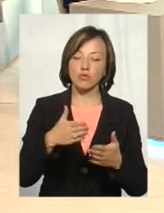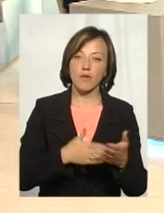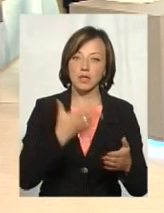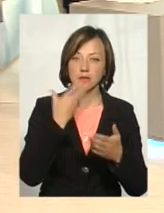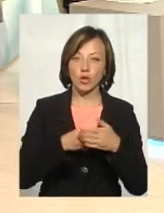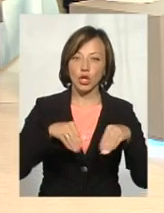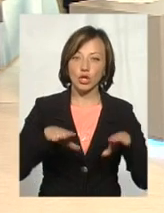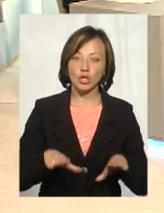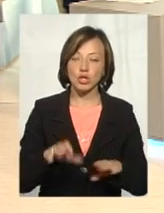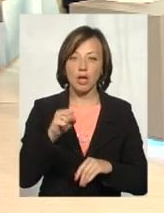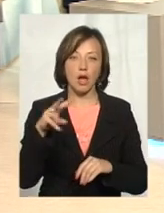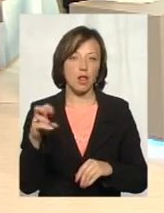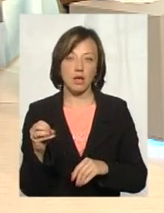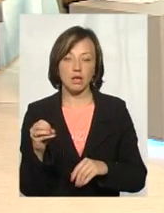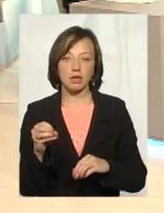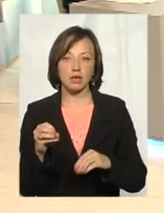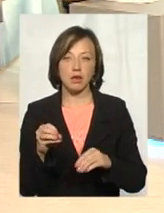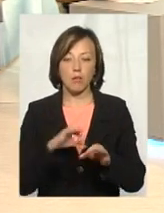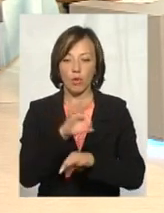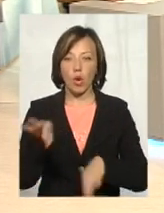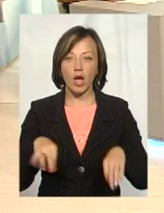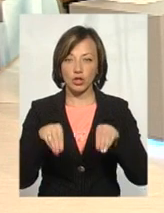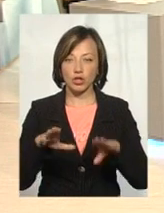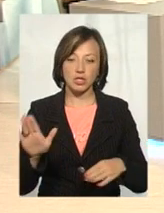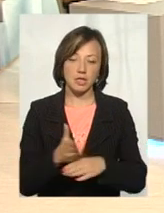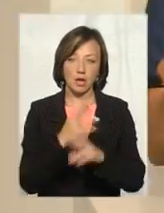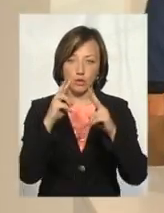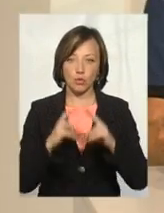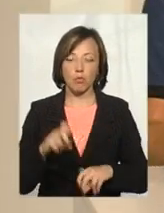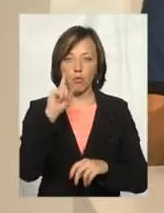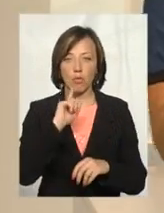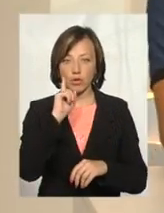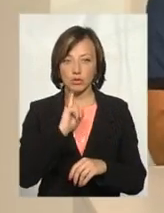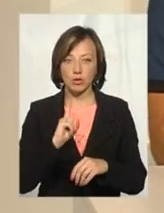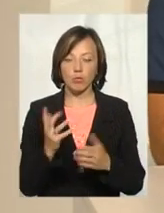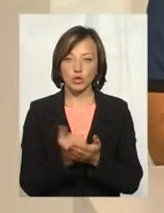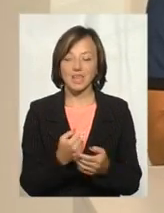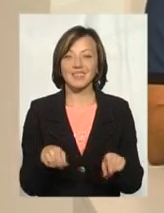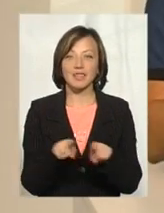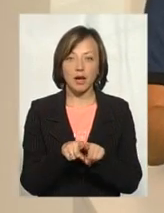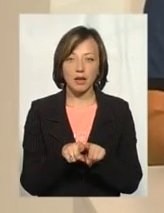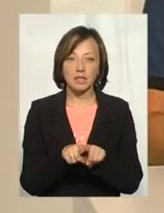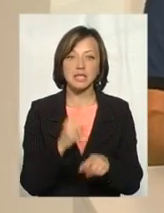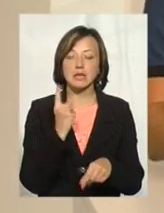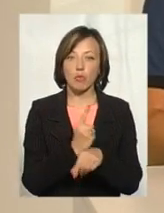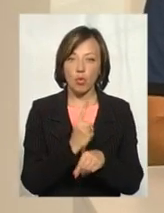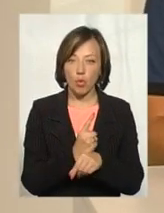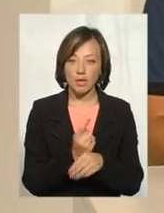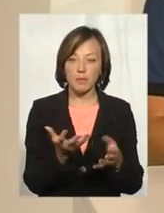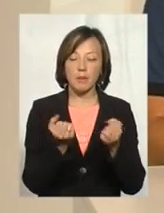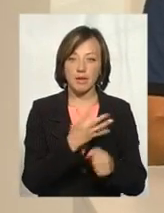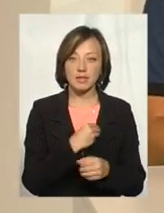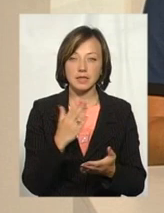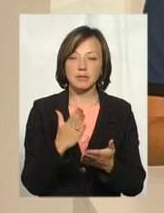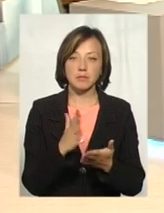попереднє рішення, але цей проєкт рішення зняли з розгляду. І поки що виходить так, що заборона така приймати